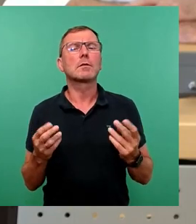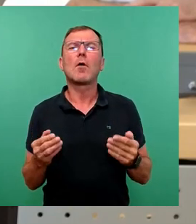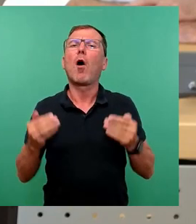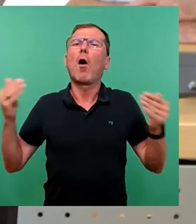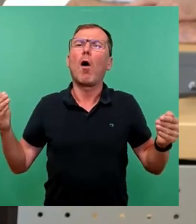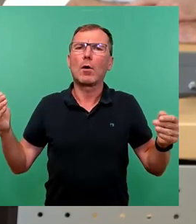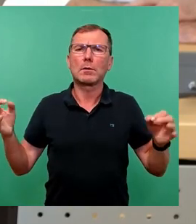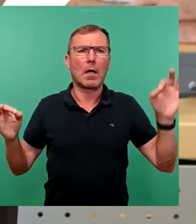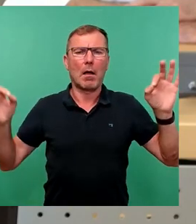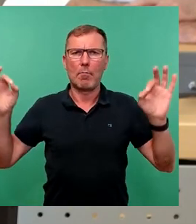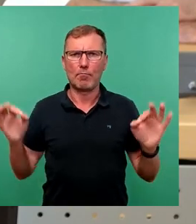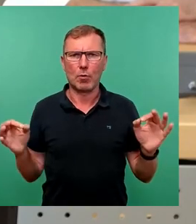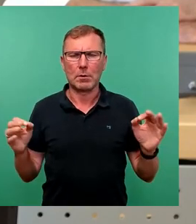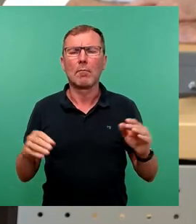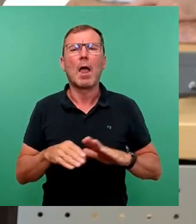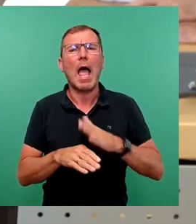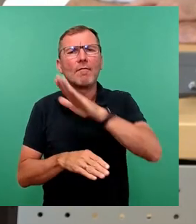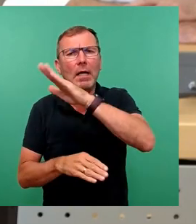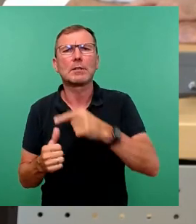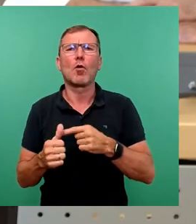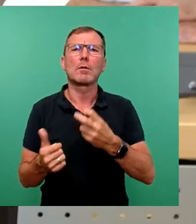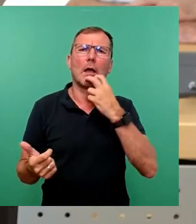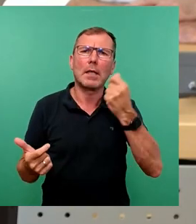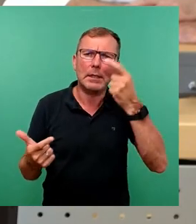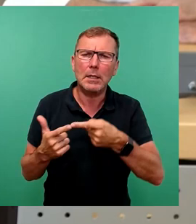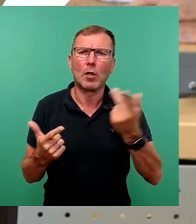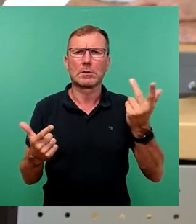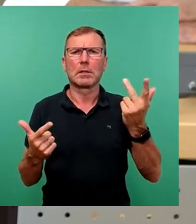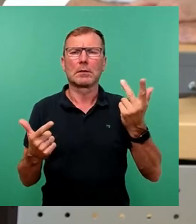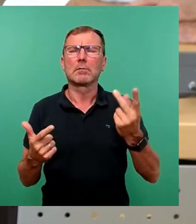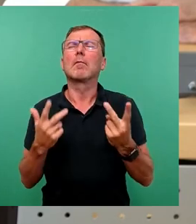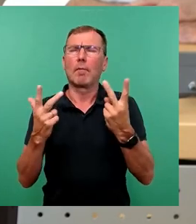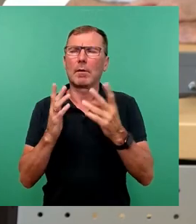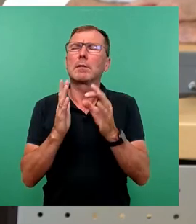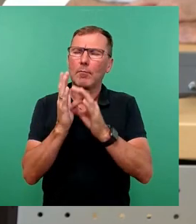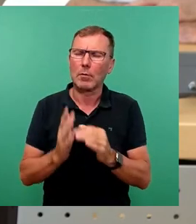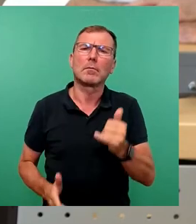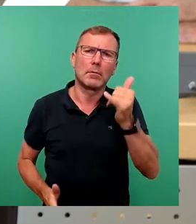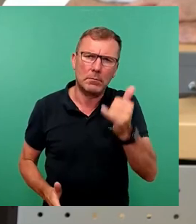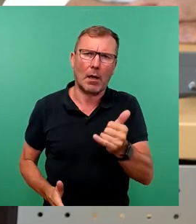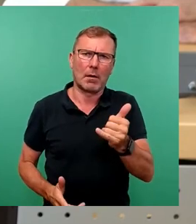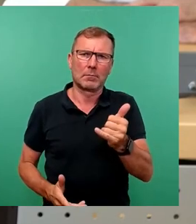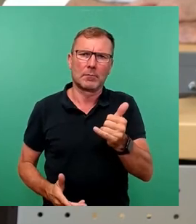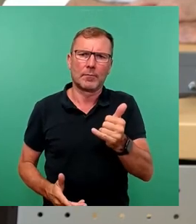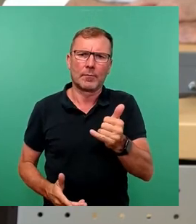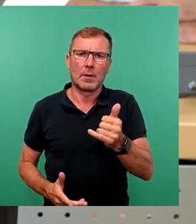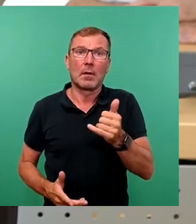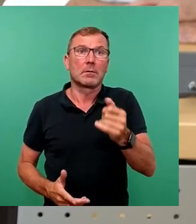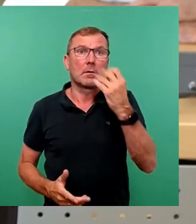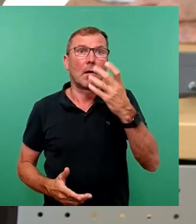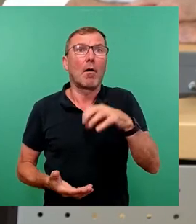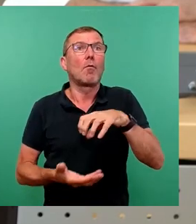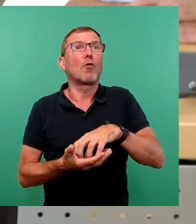wie zum Beispiel Inflation und Energiekosten, eine entscheidende Rolle. Und auch diese gehen natürlich an der Kommune